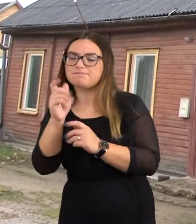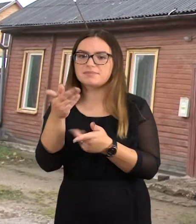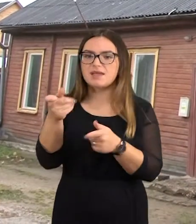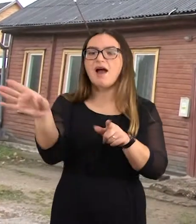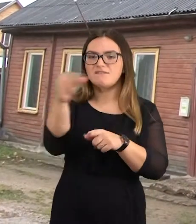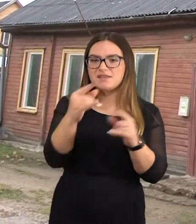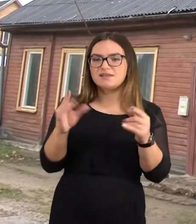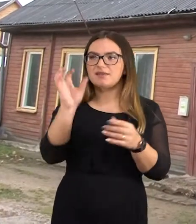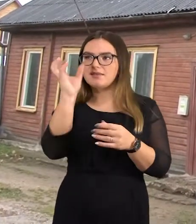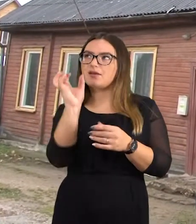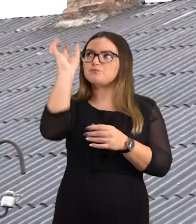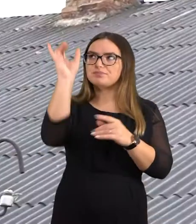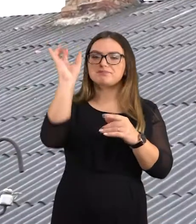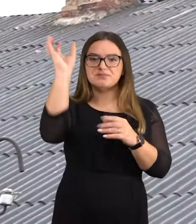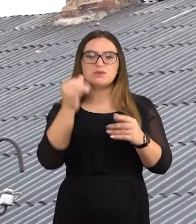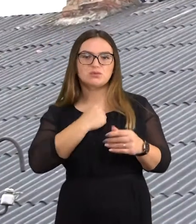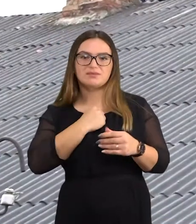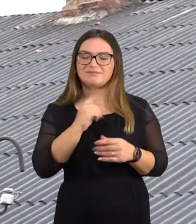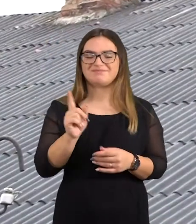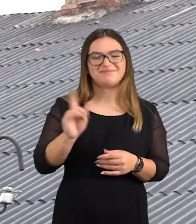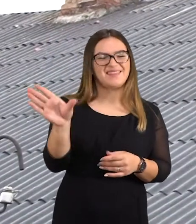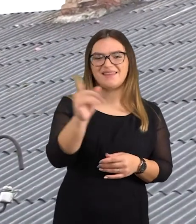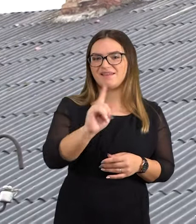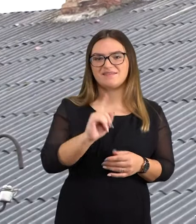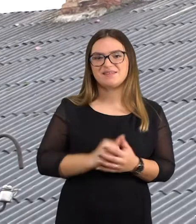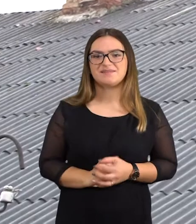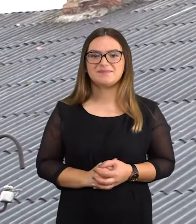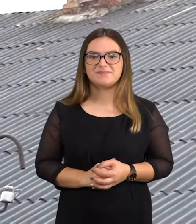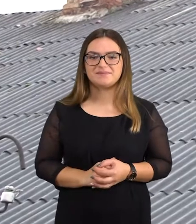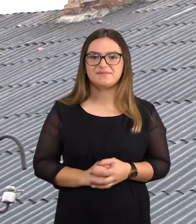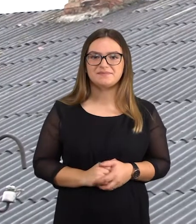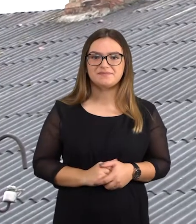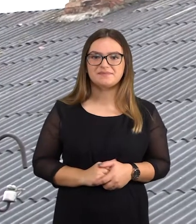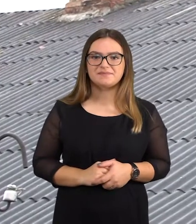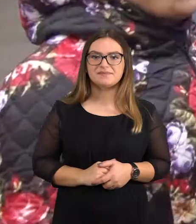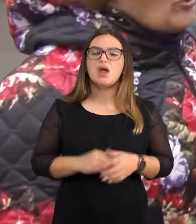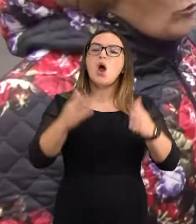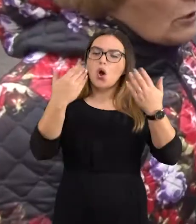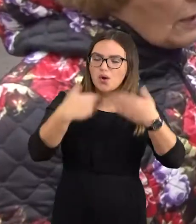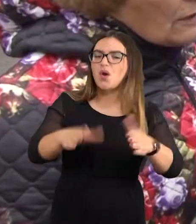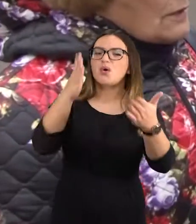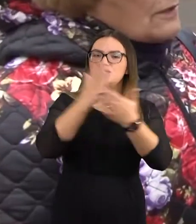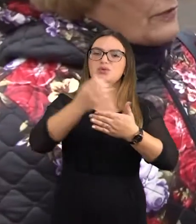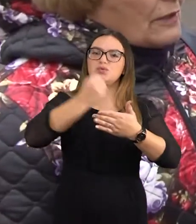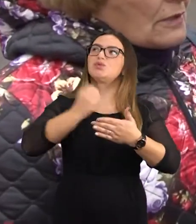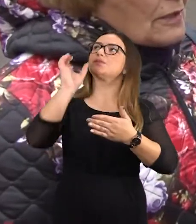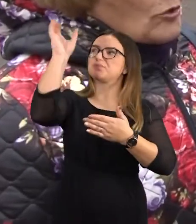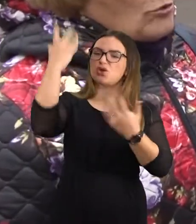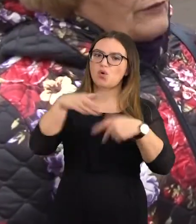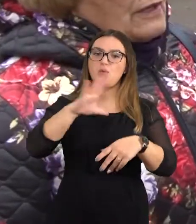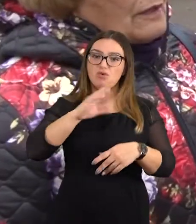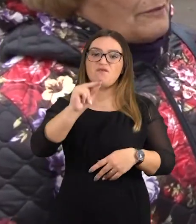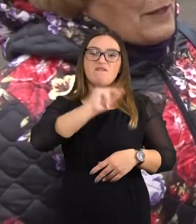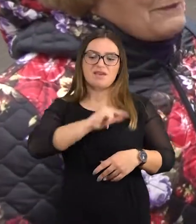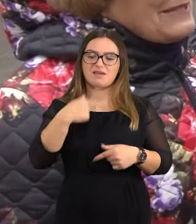kad ne visi namuose yra įsirengę detektorius, o tie, kurie turi, vos per keletą mėnesių netruko įsitikinti jų naudą. Jau įdėtas ir vienas iki